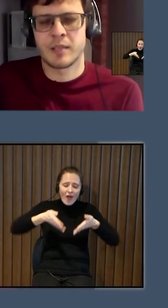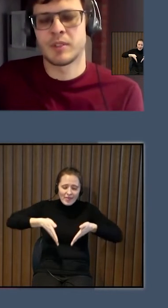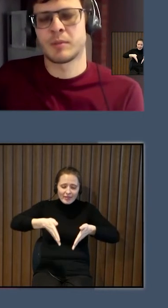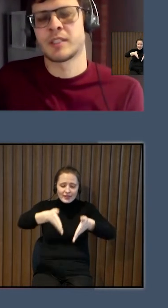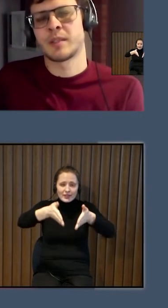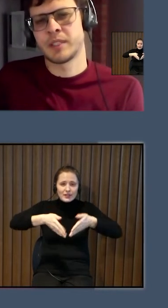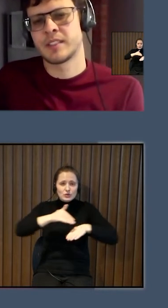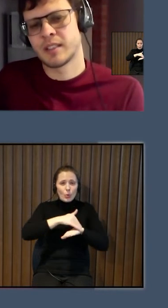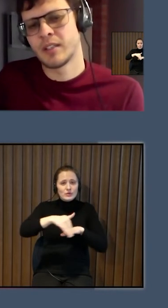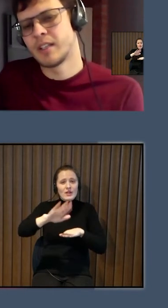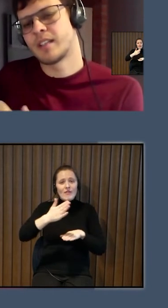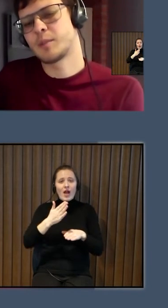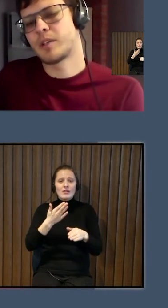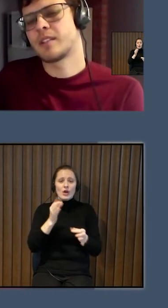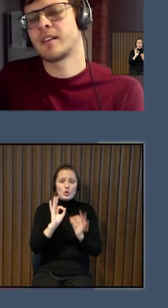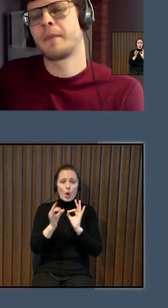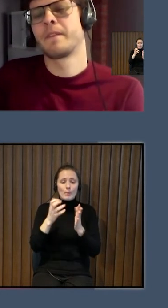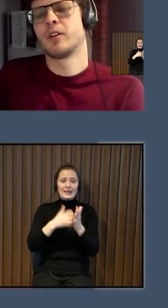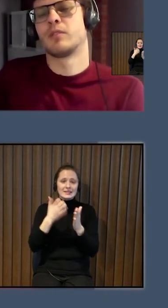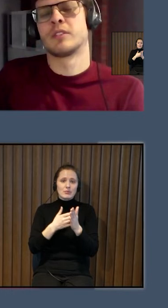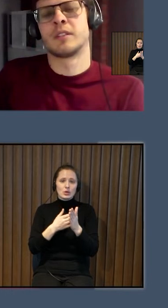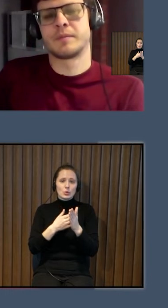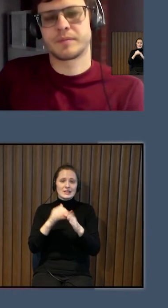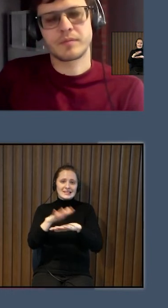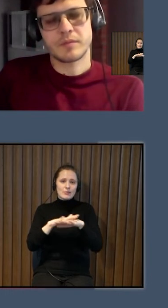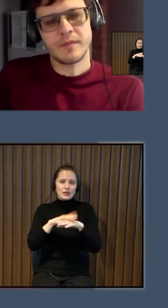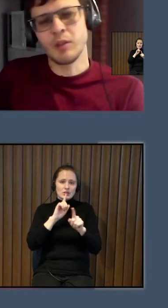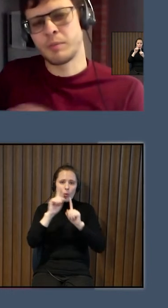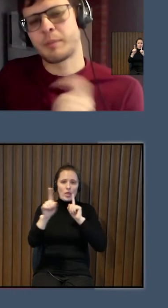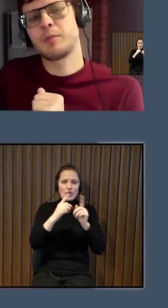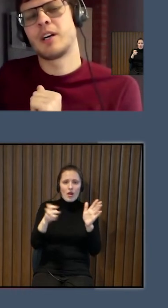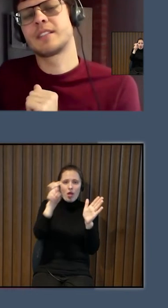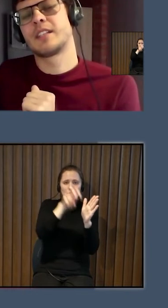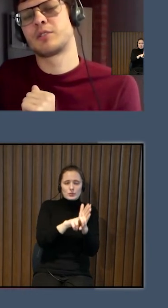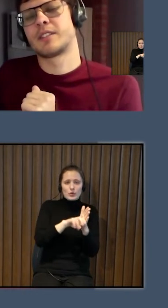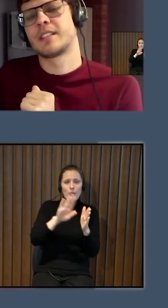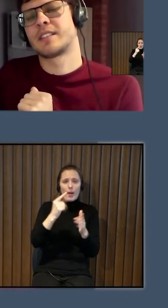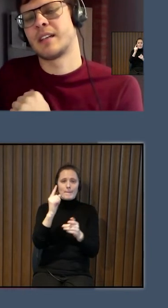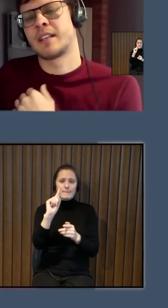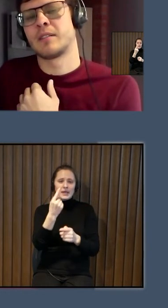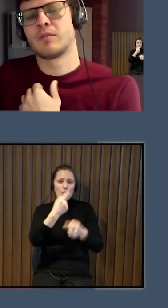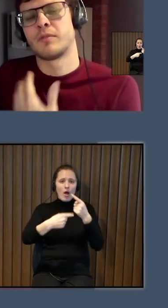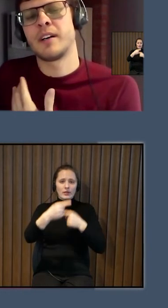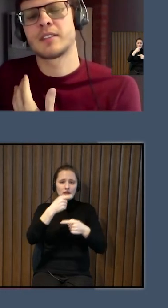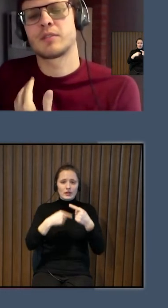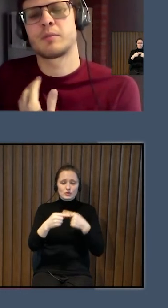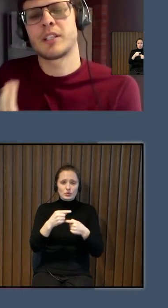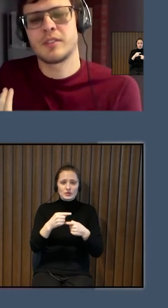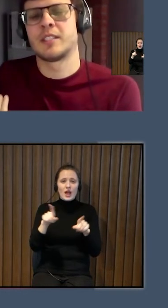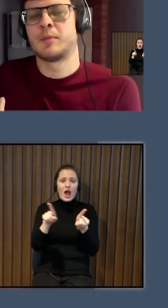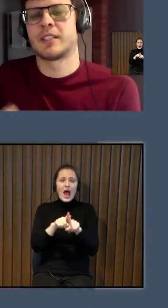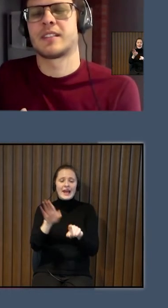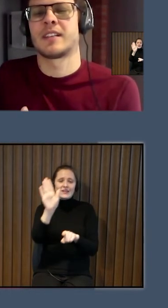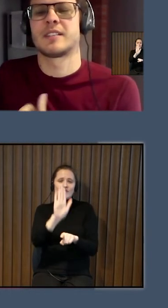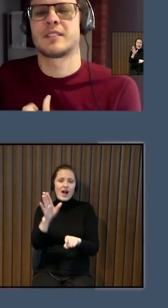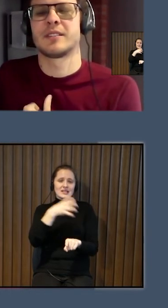vai viņš var iekāpt normāli sabiedriskā transportā. Un par pirmo atgriežoties arī valsts un